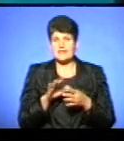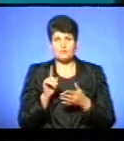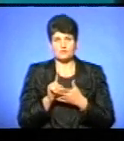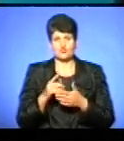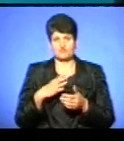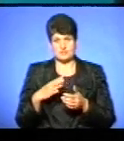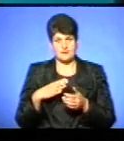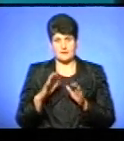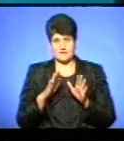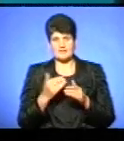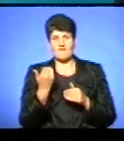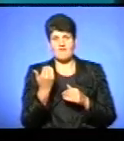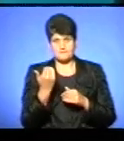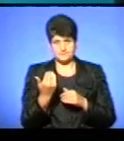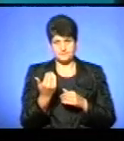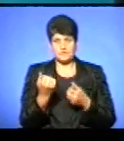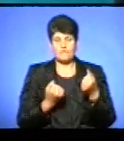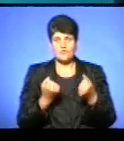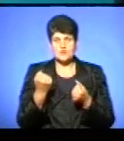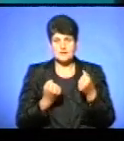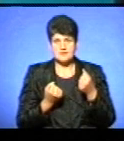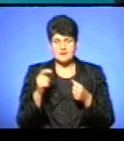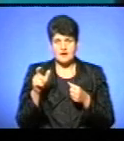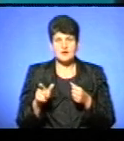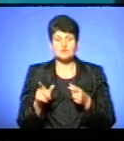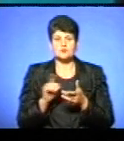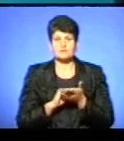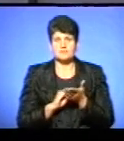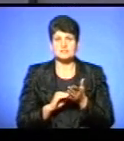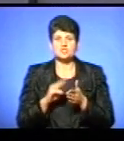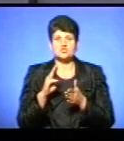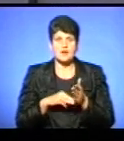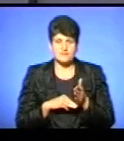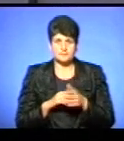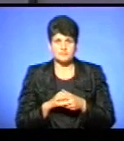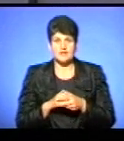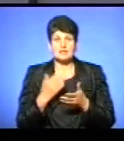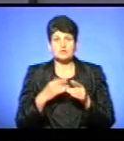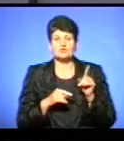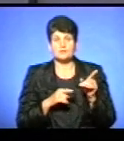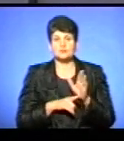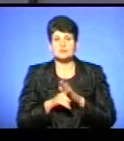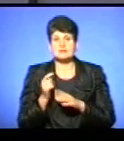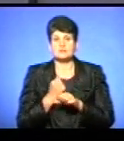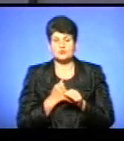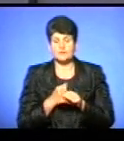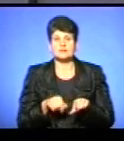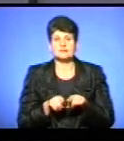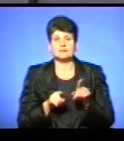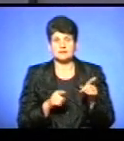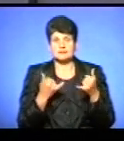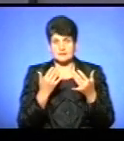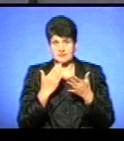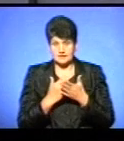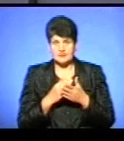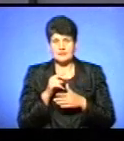вам водія, щоб виписати йому штраф. Якщо він запрацює в такому ракурсі, як він зараз є,